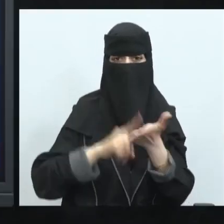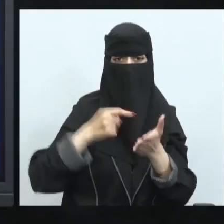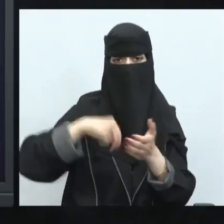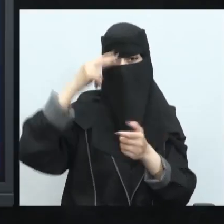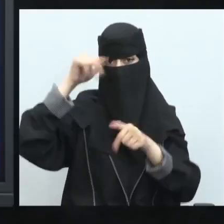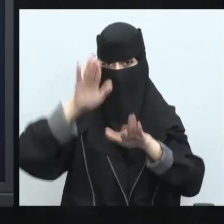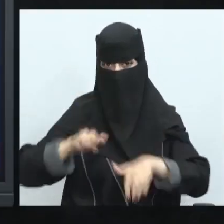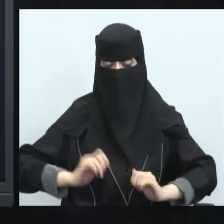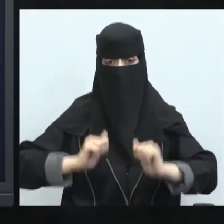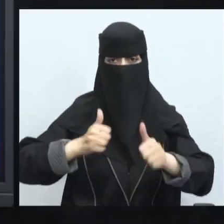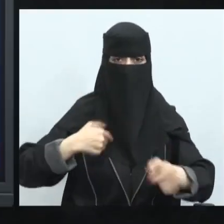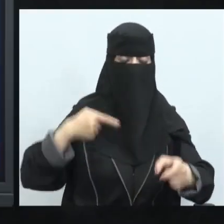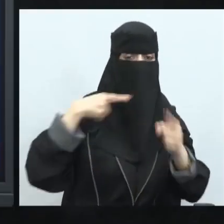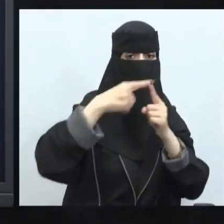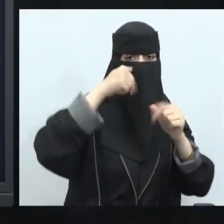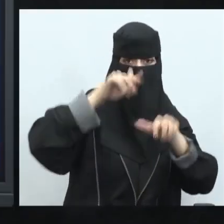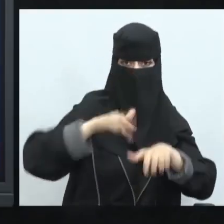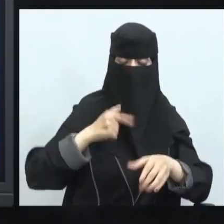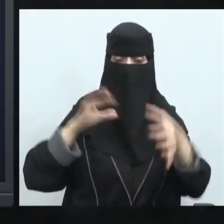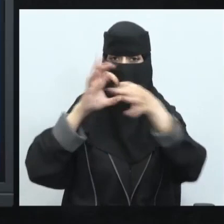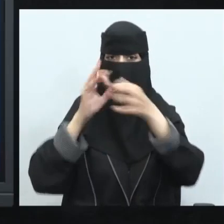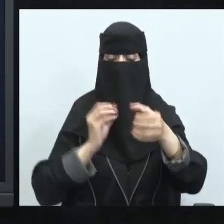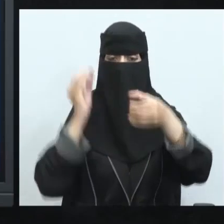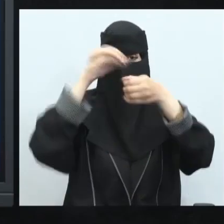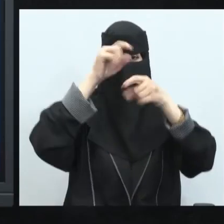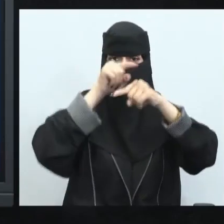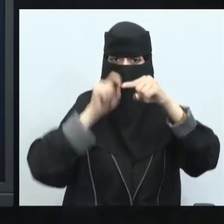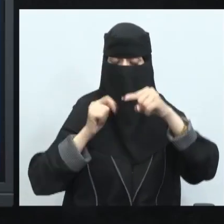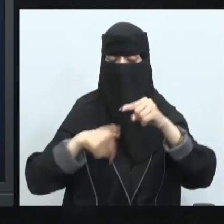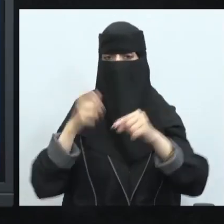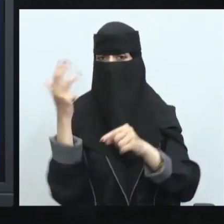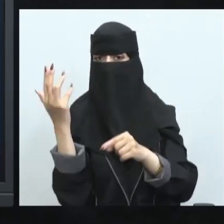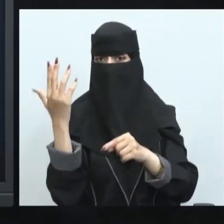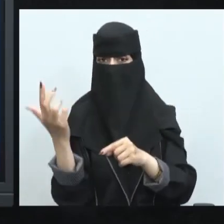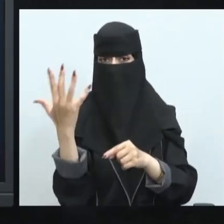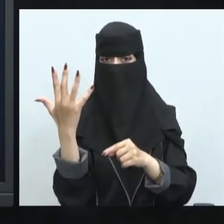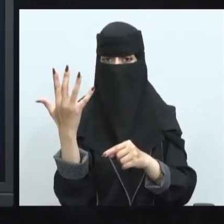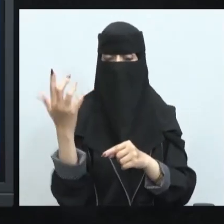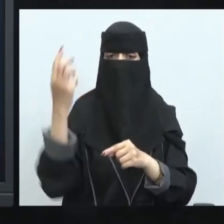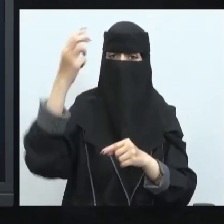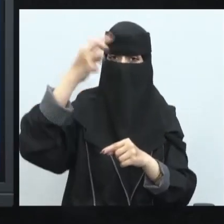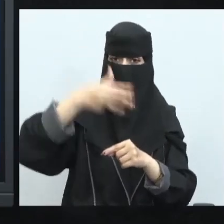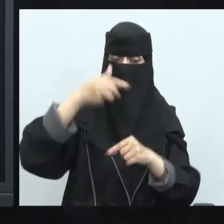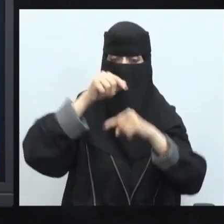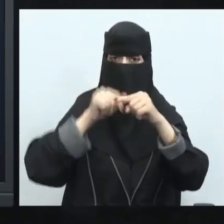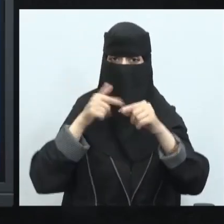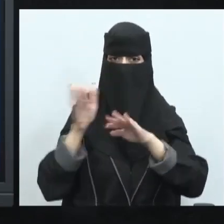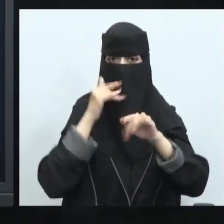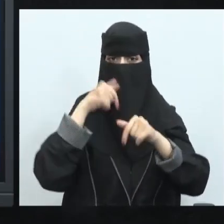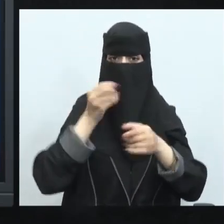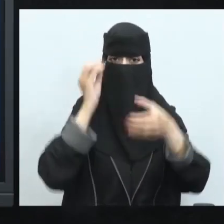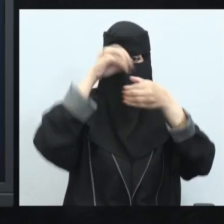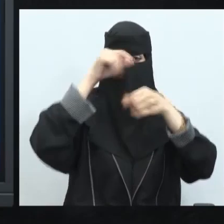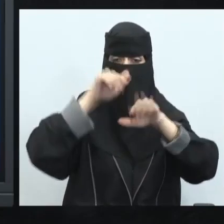مبادرة ولديها هدف فيما يتعلق في النفايات هو أن نصل إلى نسبة 95% من النفايات سواء للأسر في